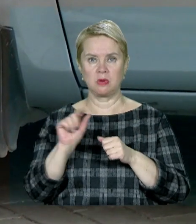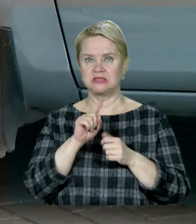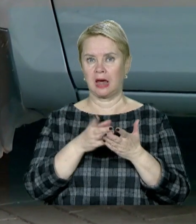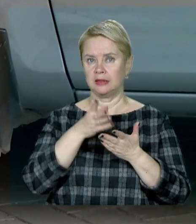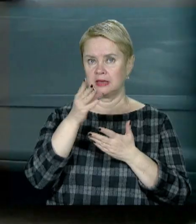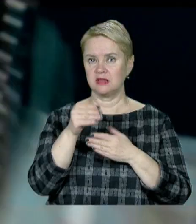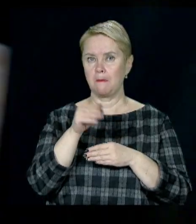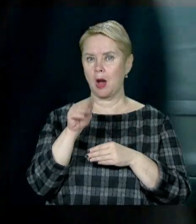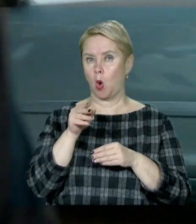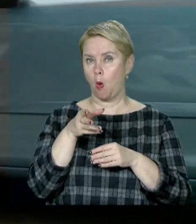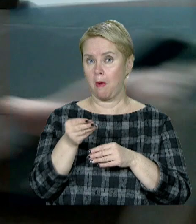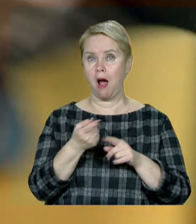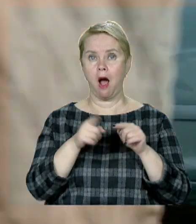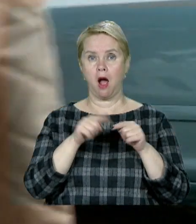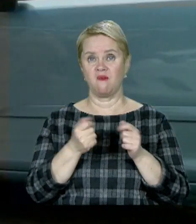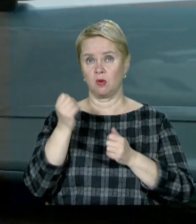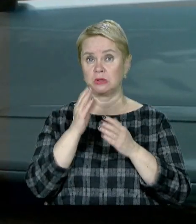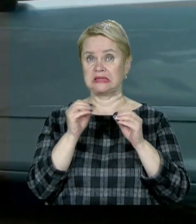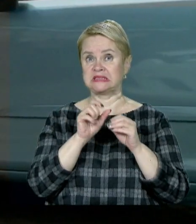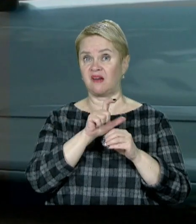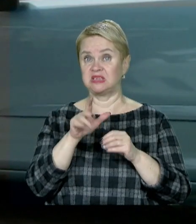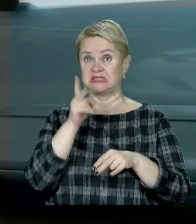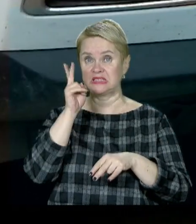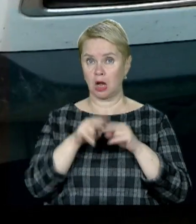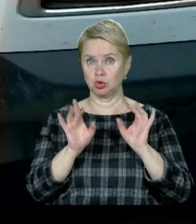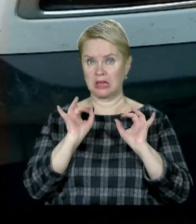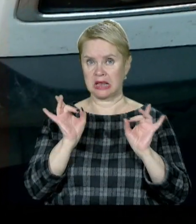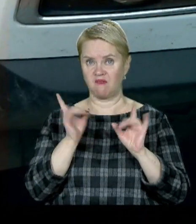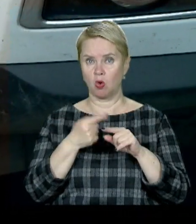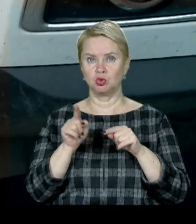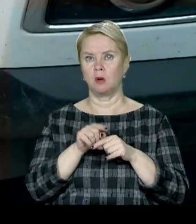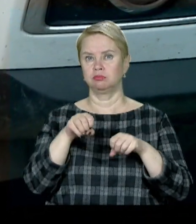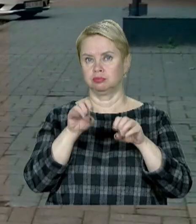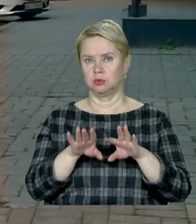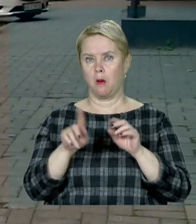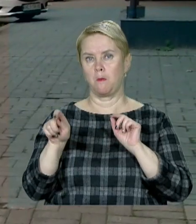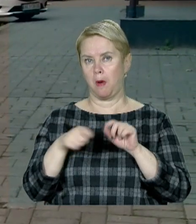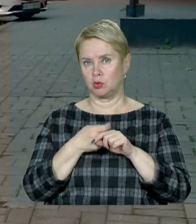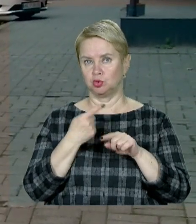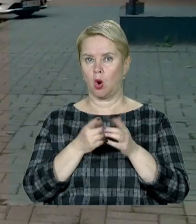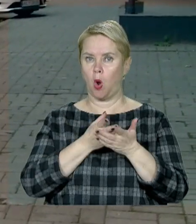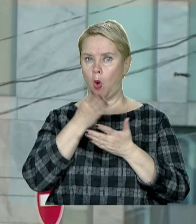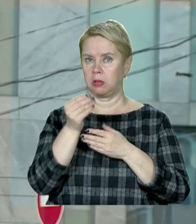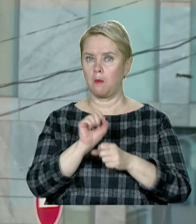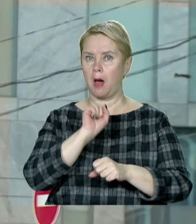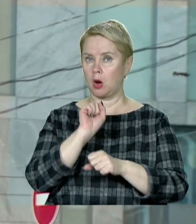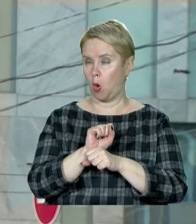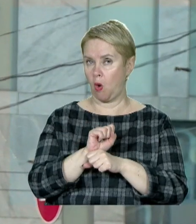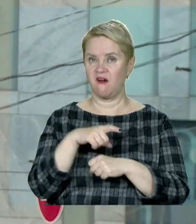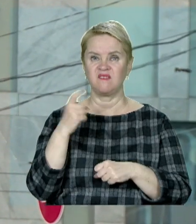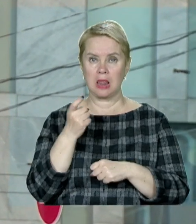несплату в паркомат. У водія буде 10 хвилин після закінчення тривоги, аби усунути порушення чи оплатити парковку.